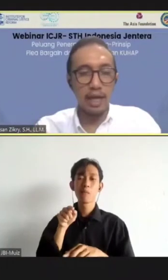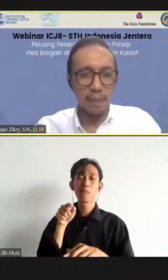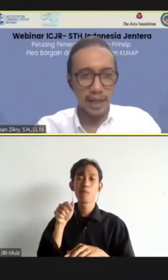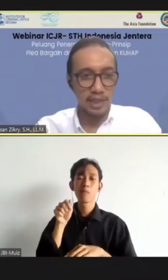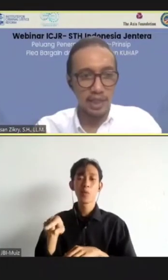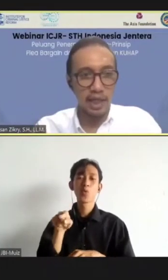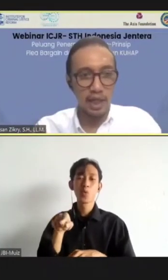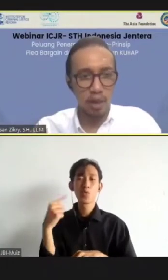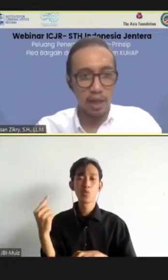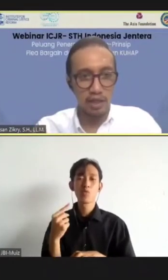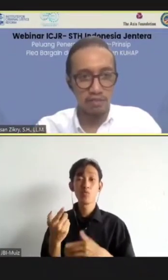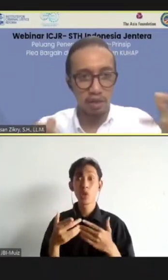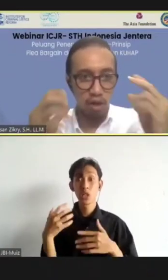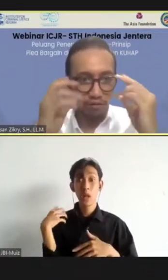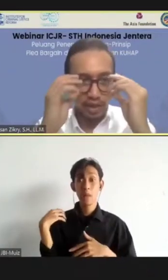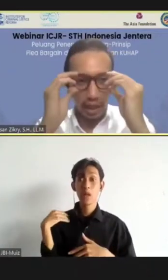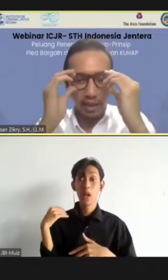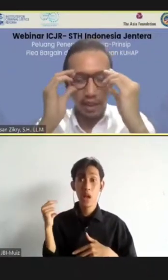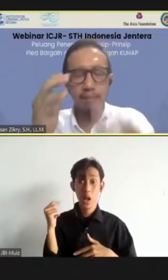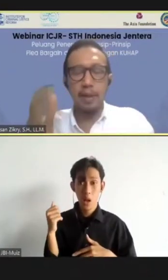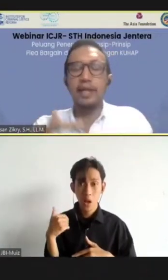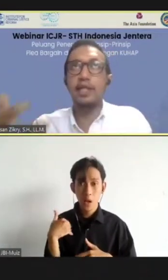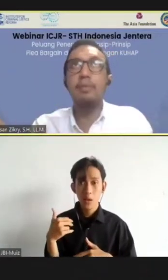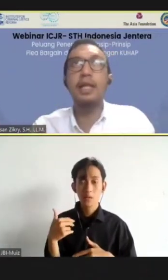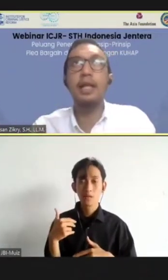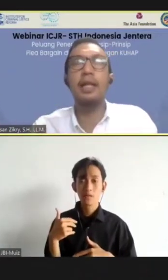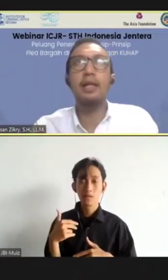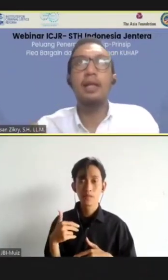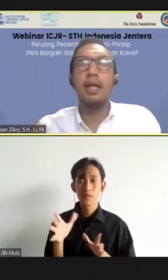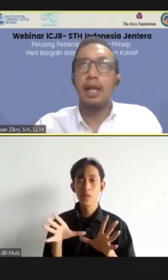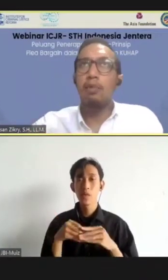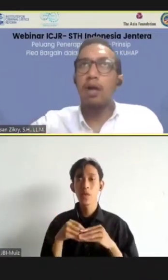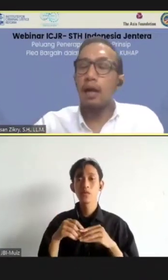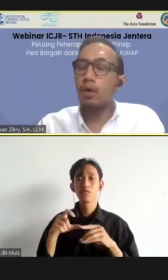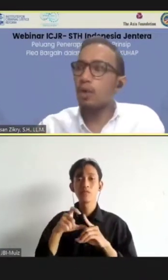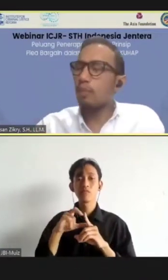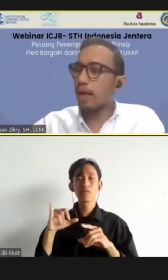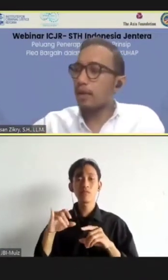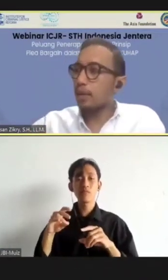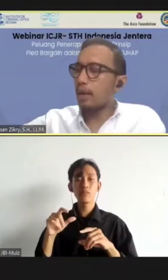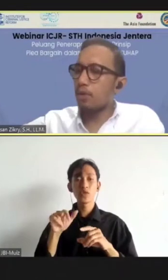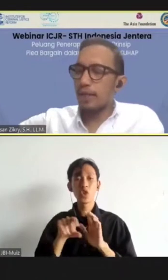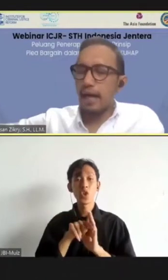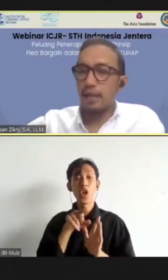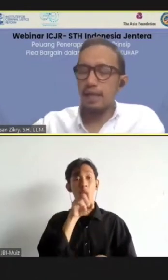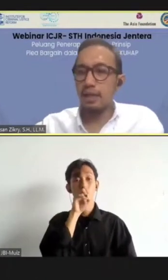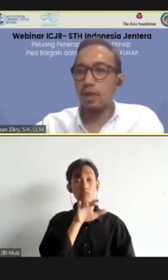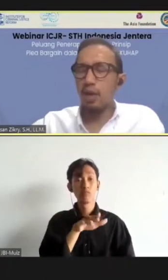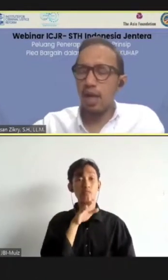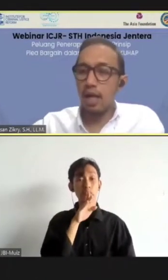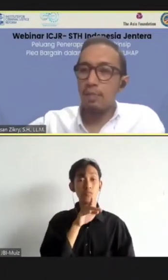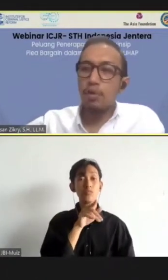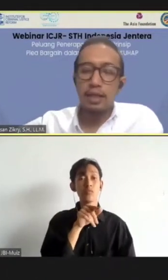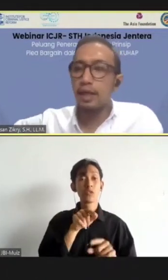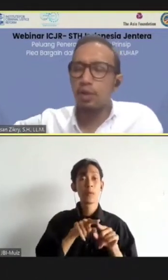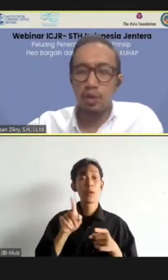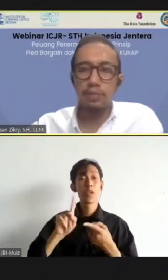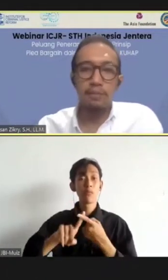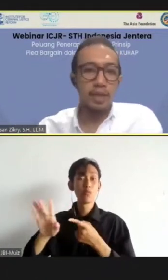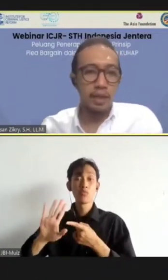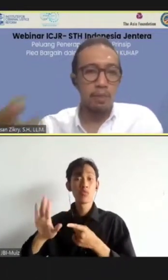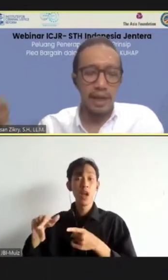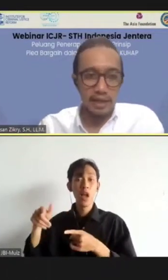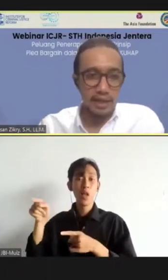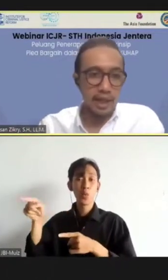seperti misalnya ada package deal dan coercive overcharging, package deal misalnya, kamu ngaku, maka teman kamu nggak saya kasih, atau keluarga kamu nggak saya